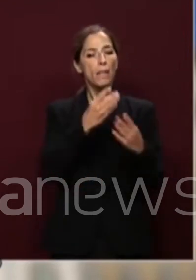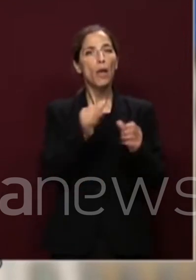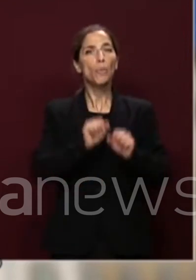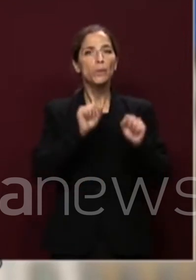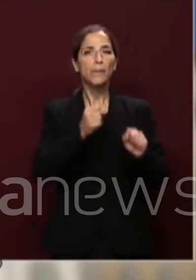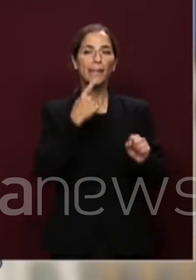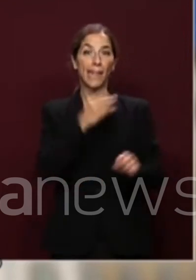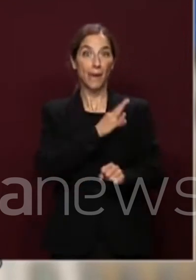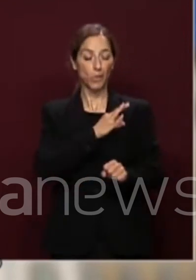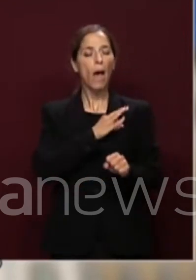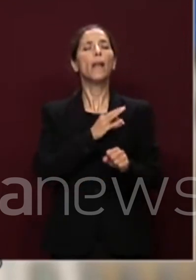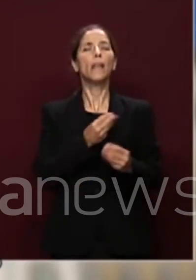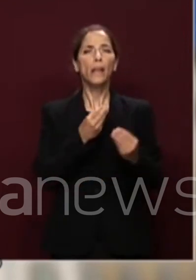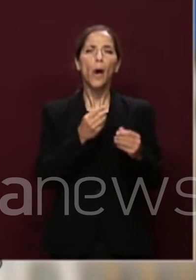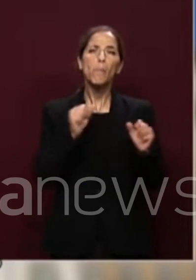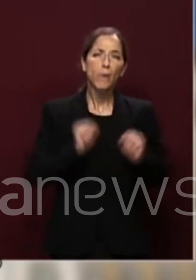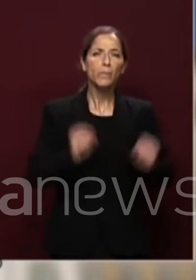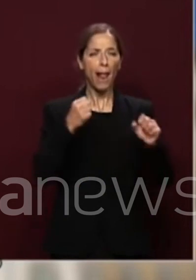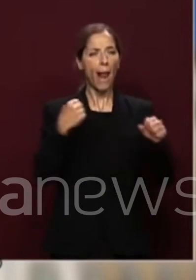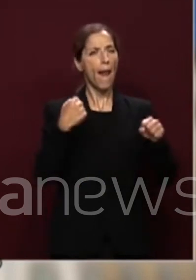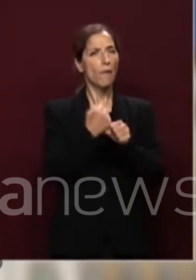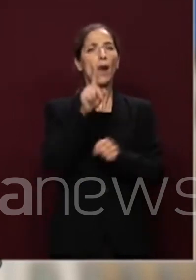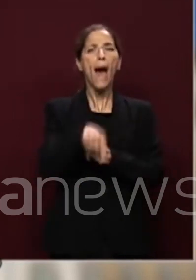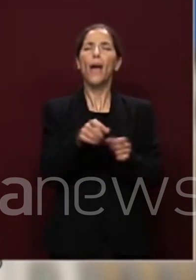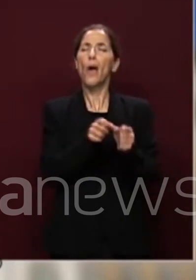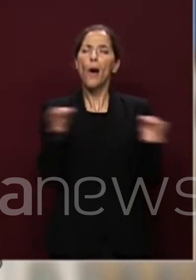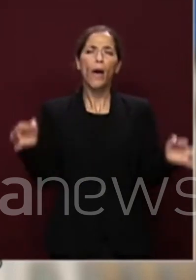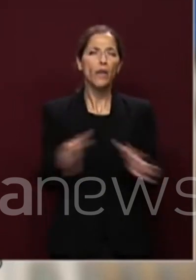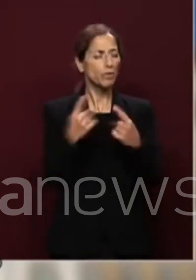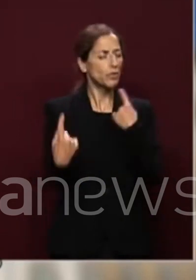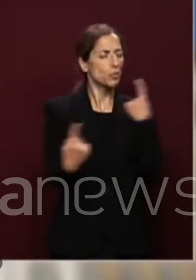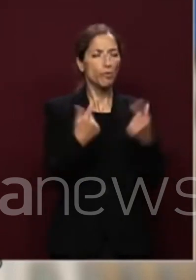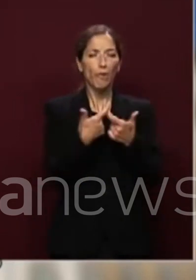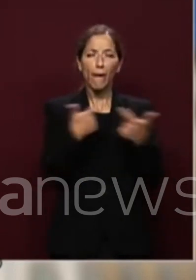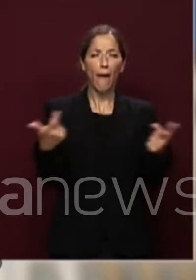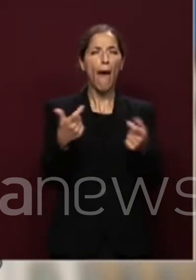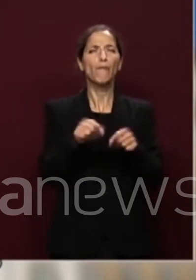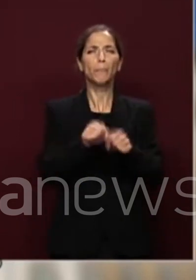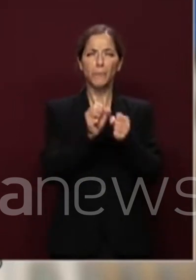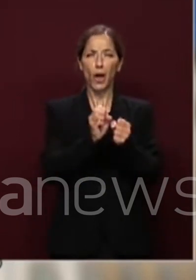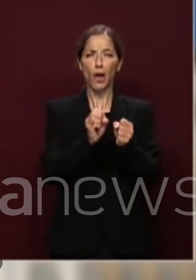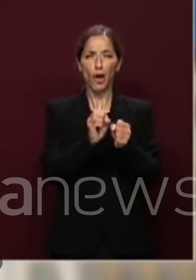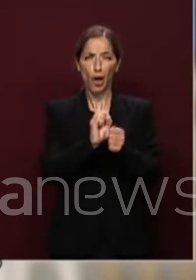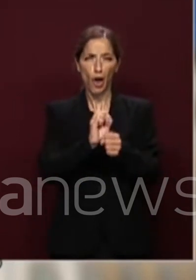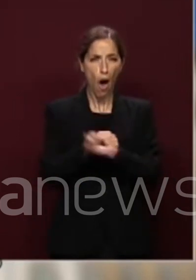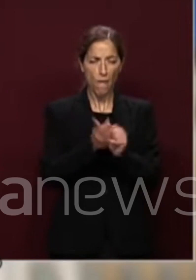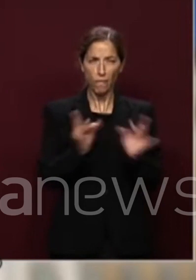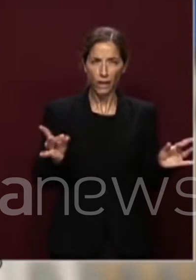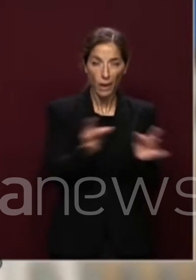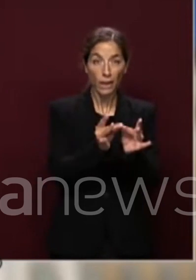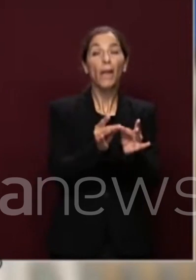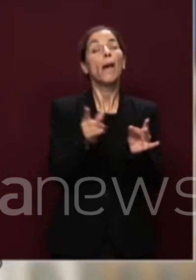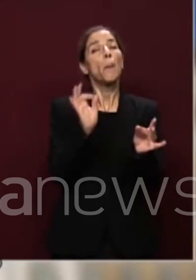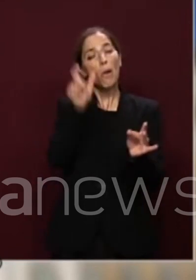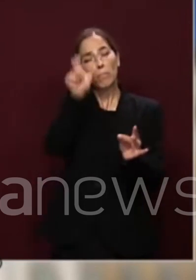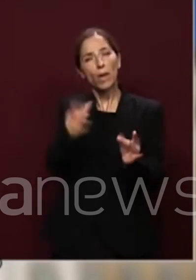propri compiti anche nelle fasi più acute dell'emergenza pandemica, con straordinaria competenza e professionalità che solo